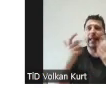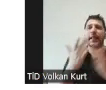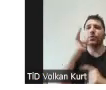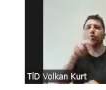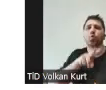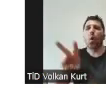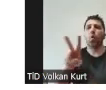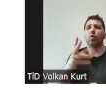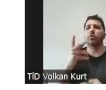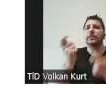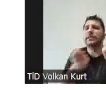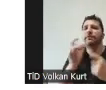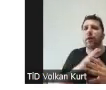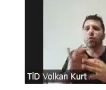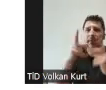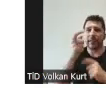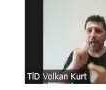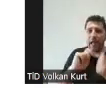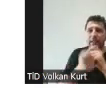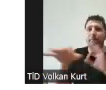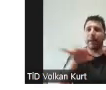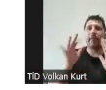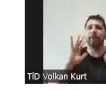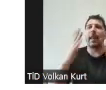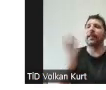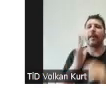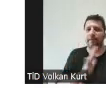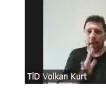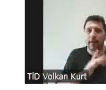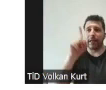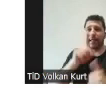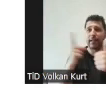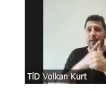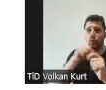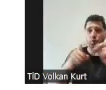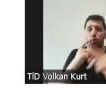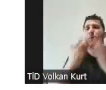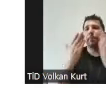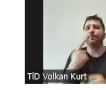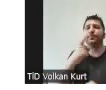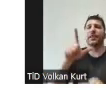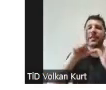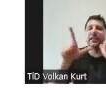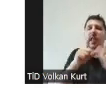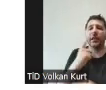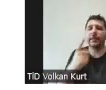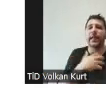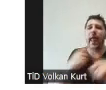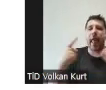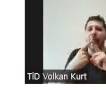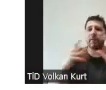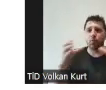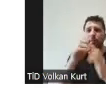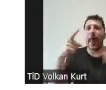izleyeceksiniz? Gerçekleştirmeyi planınız faaliyetinden nedir? Önceki sorularda zaten ihtiyacınızı, hedef grubunuzu,